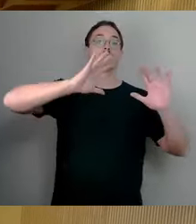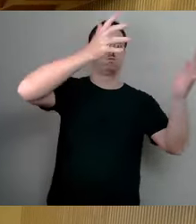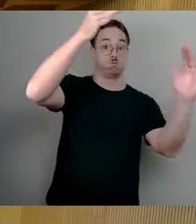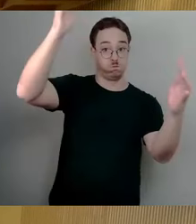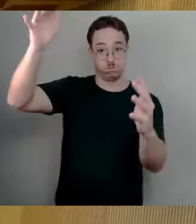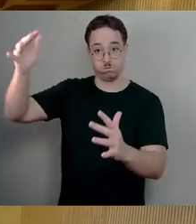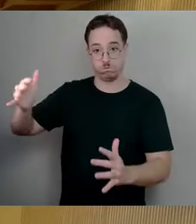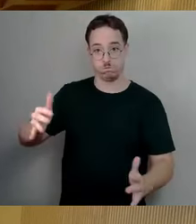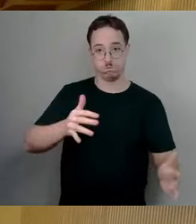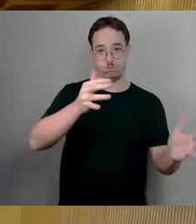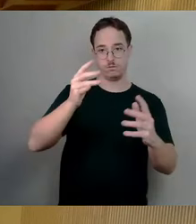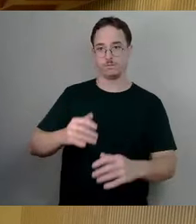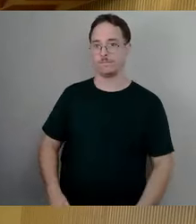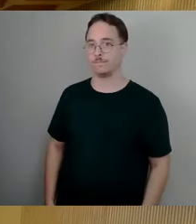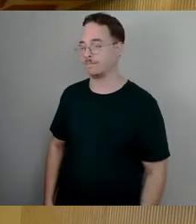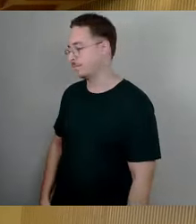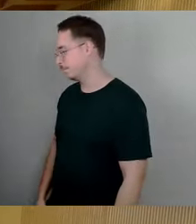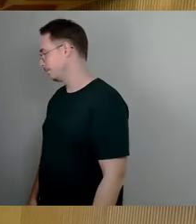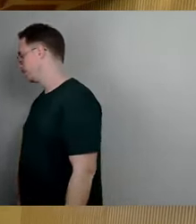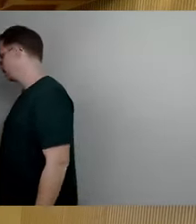Herr Lommel, dann Thorsten Hans.